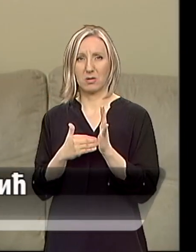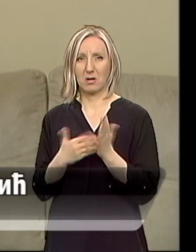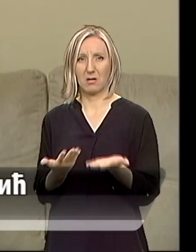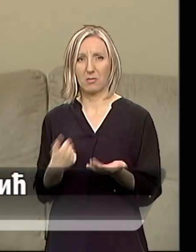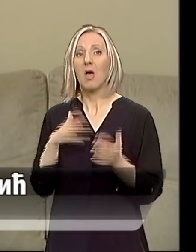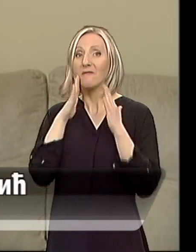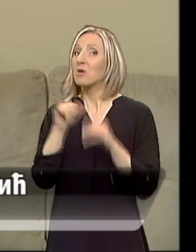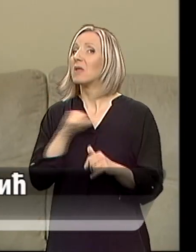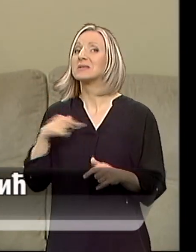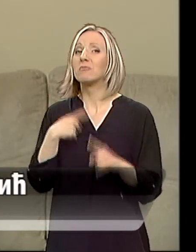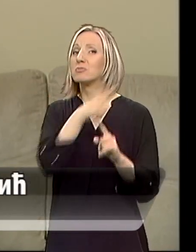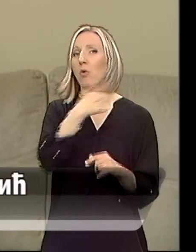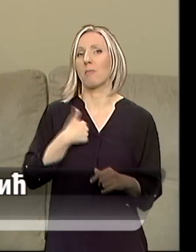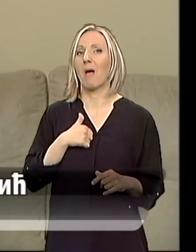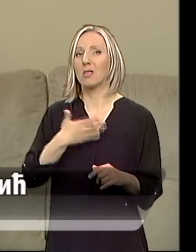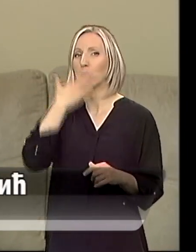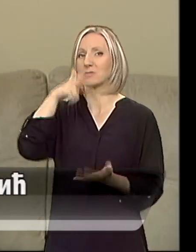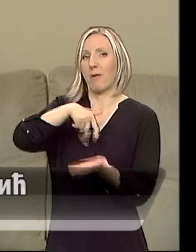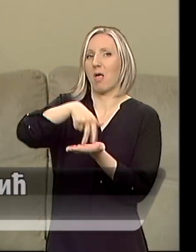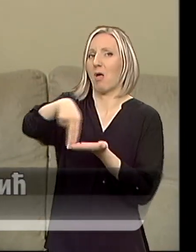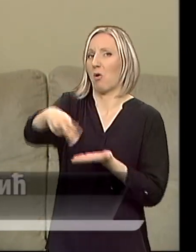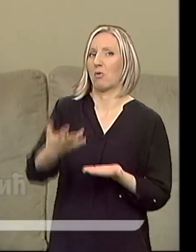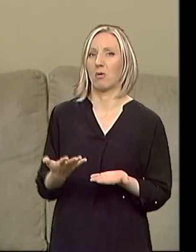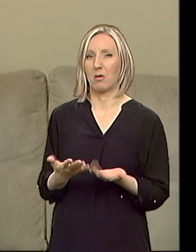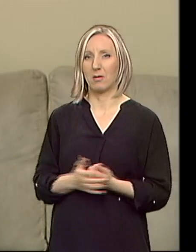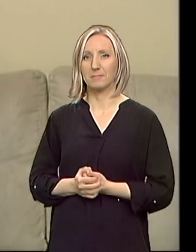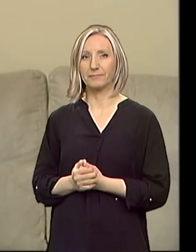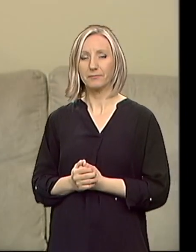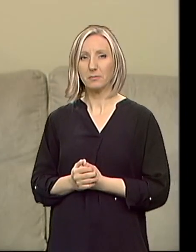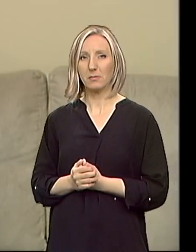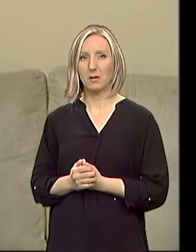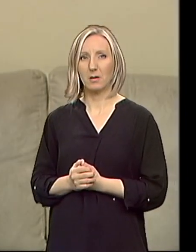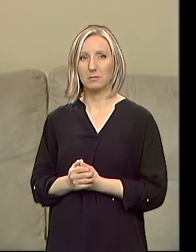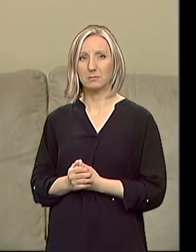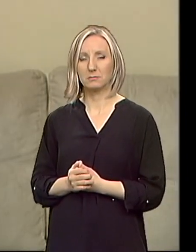samo zbog toga ustao iz kolicije. Znači, ne znam kako bi. Što se tiče,